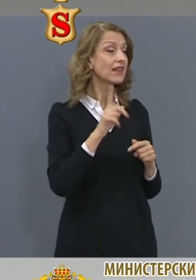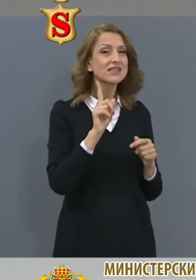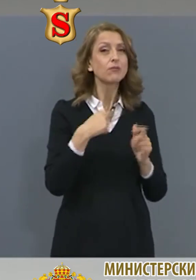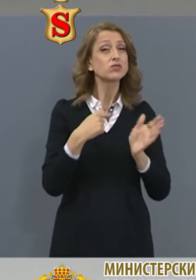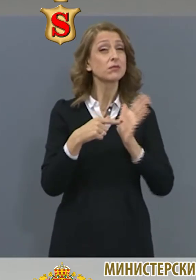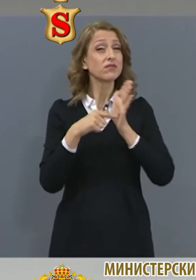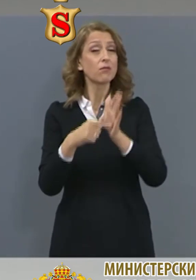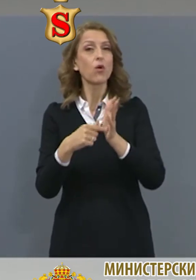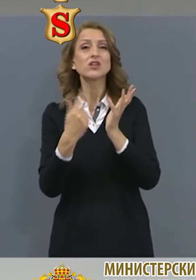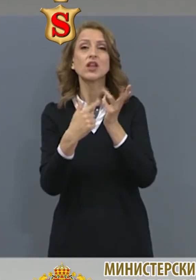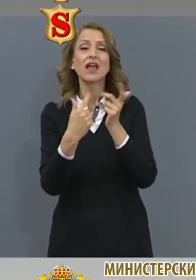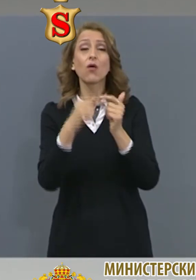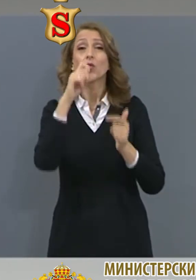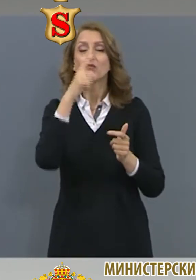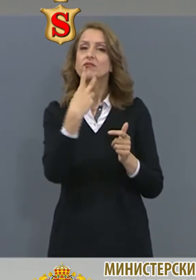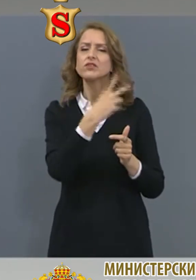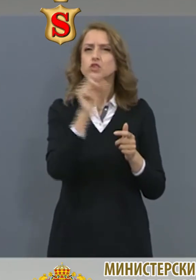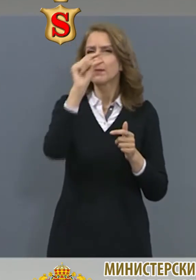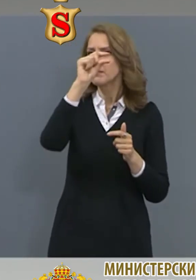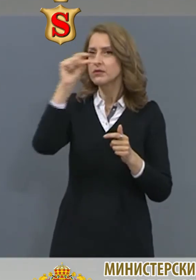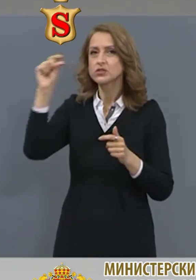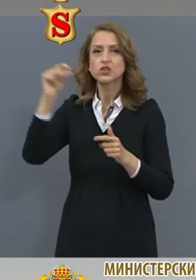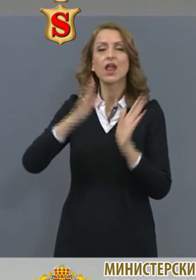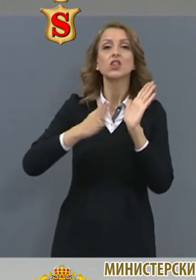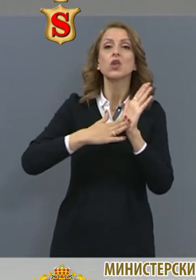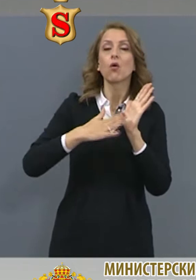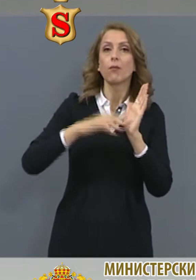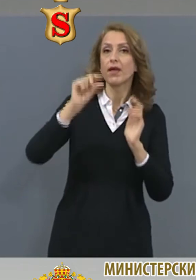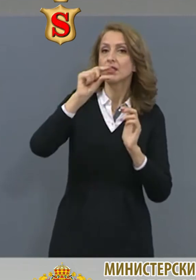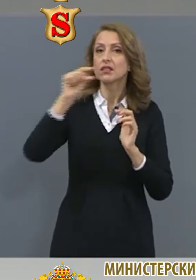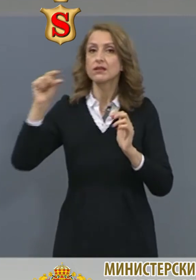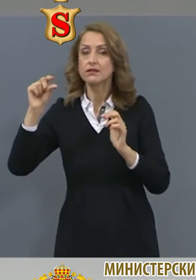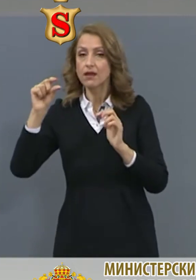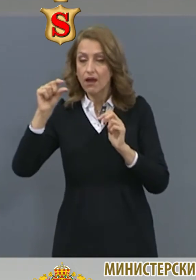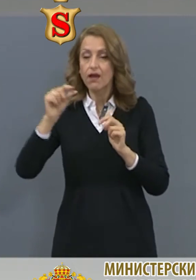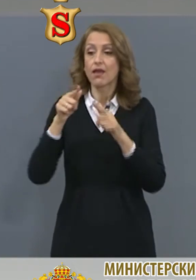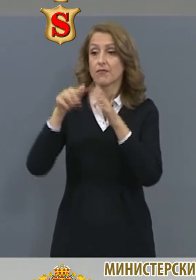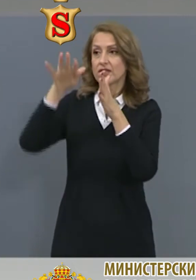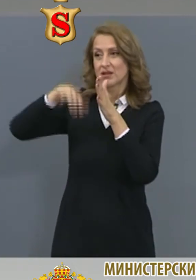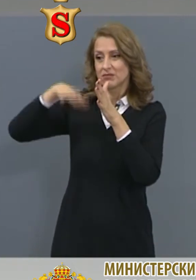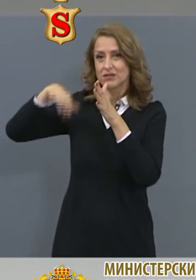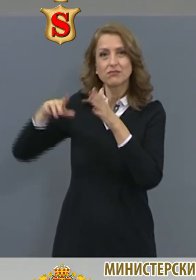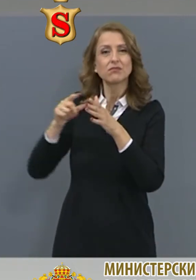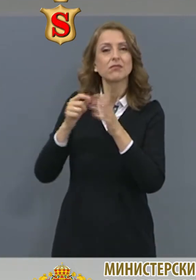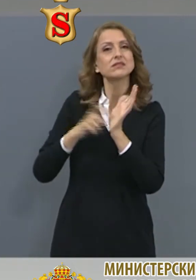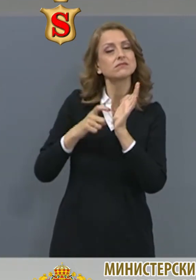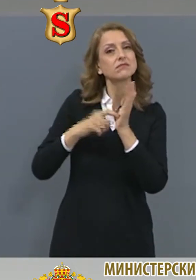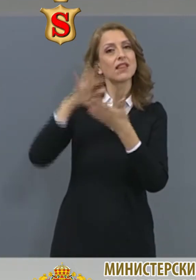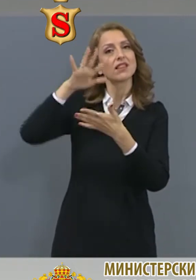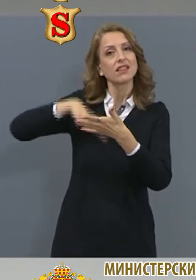рубрика документи са разположени консолидирани текстове на